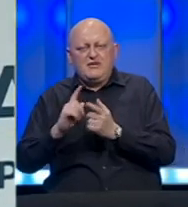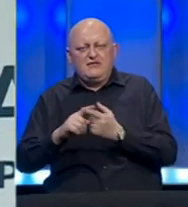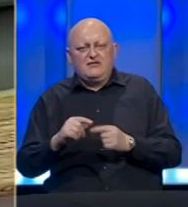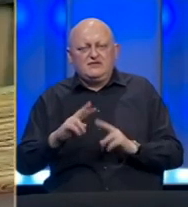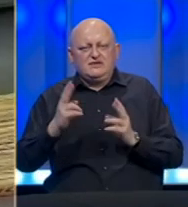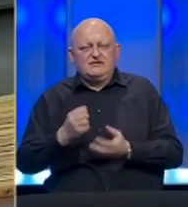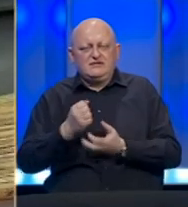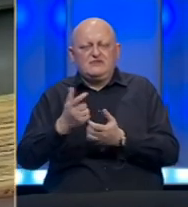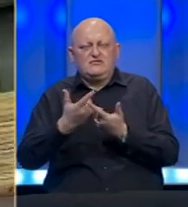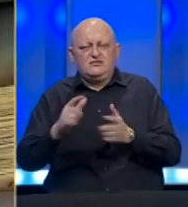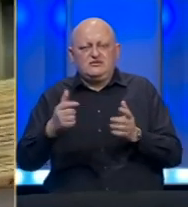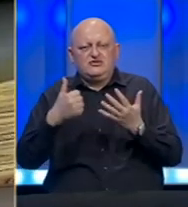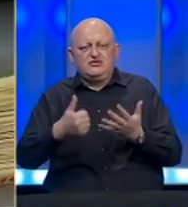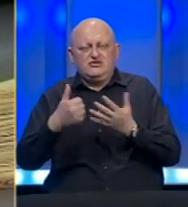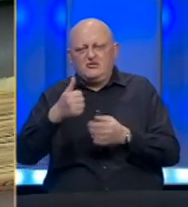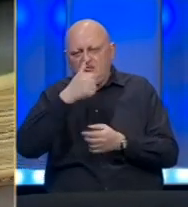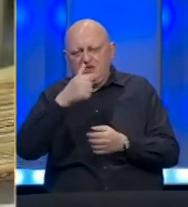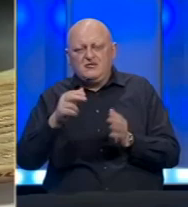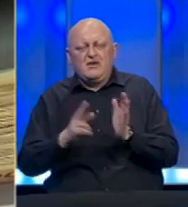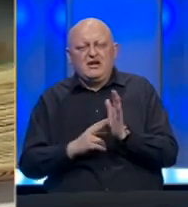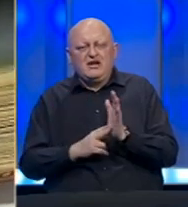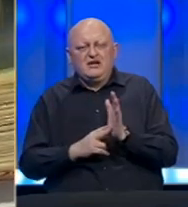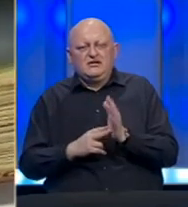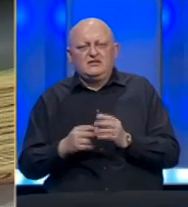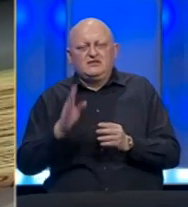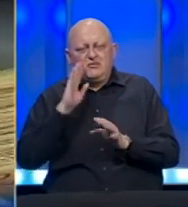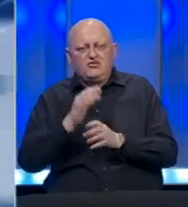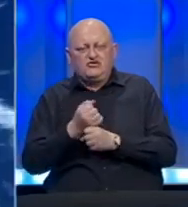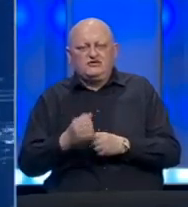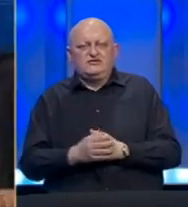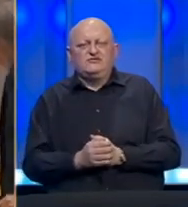Svjetska banka odobrila 66 miliona konvertibilnih maraka za BiH.